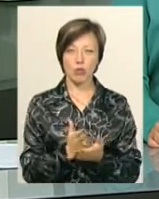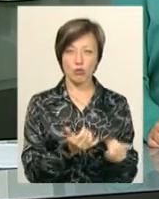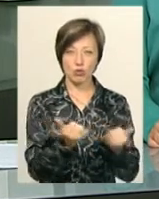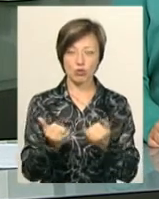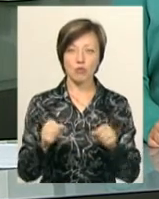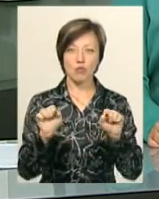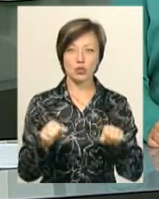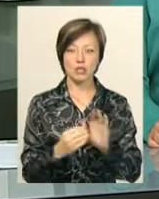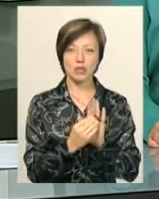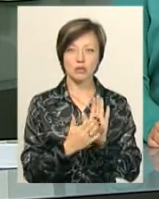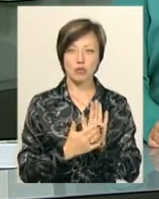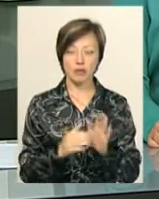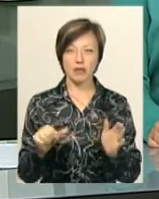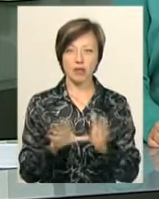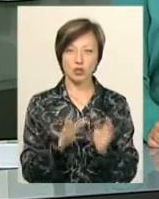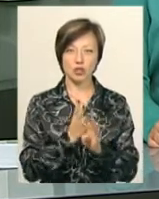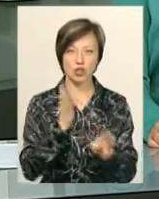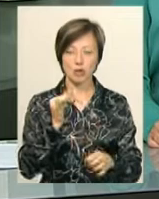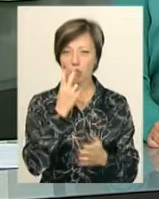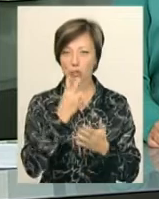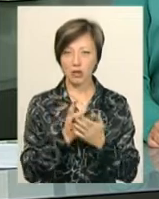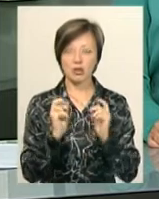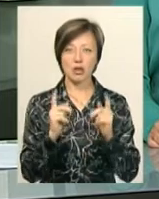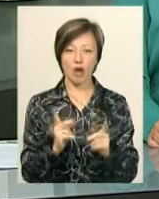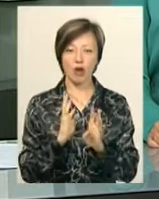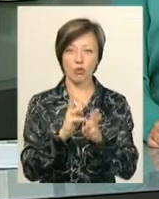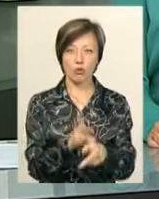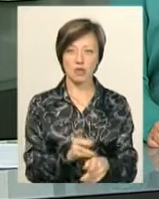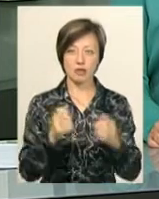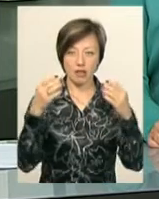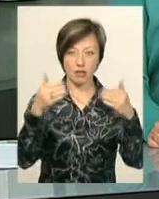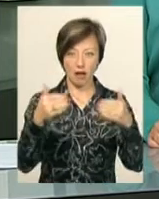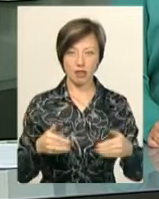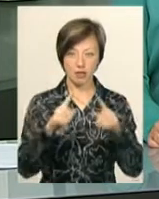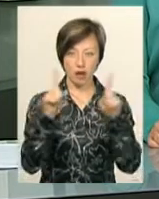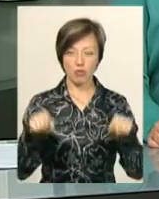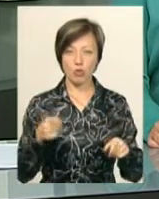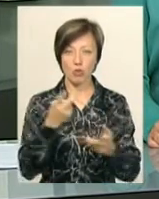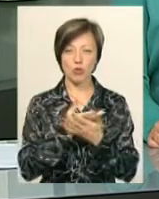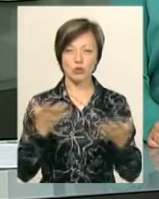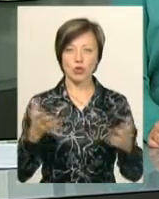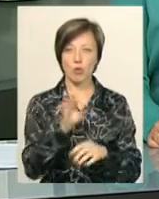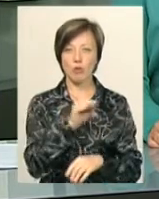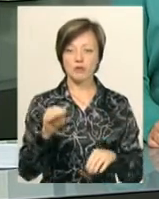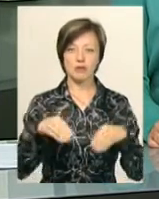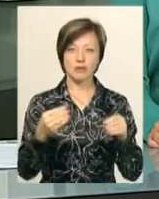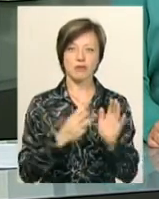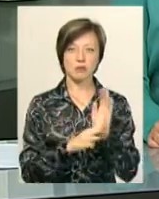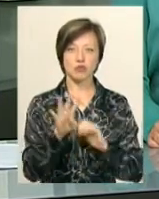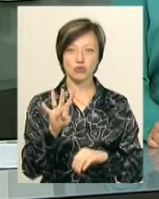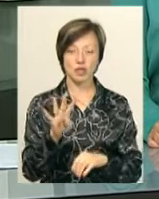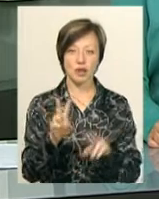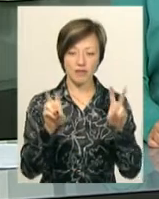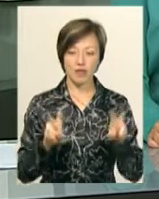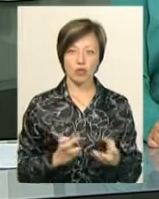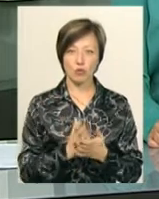де можна зареєструватись в електронній черзі та побачити, як вона рухається на табло. Прозорий офіс надаватиме 84 види послуг